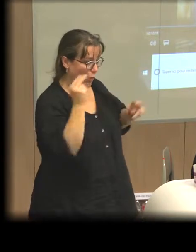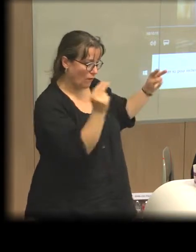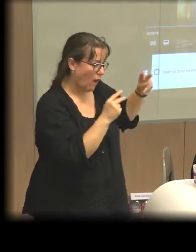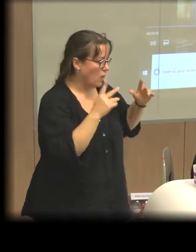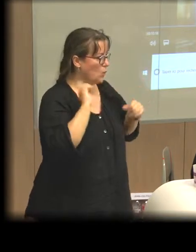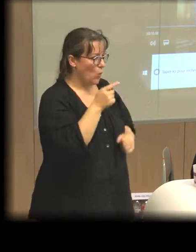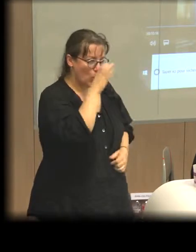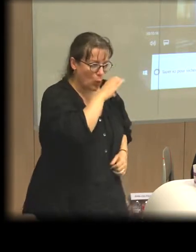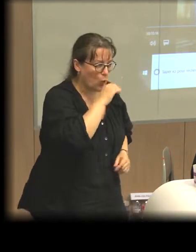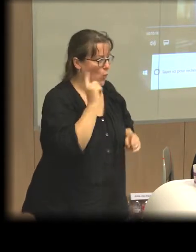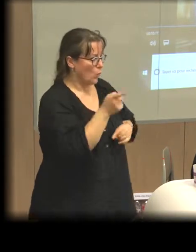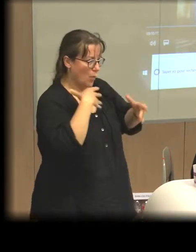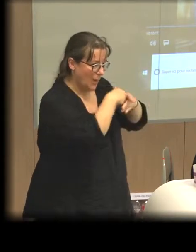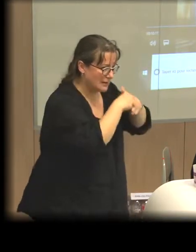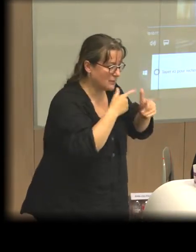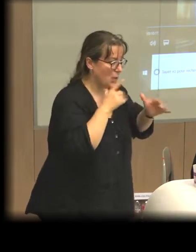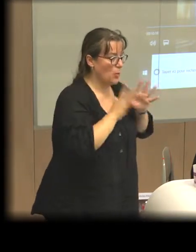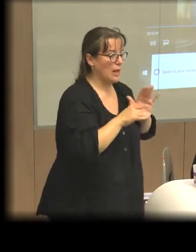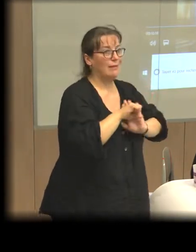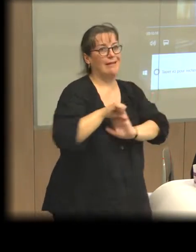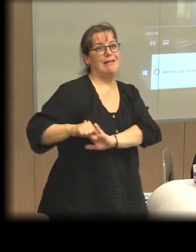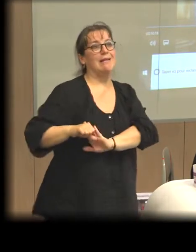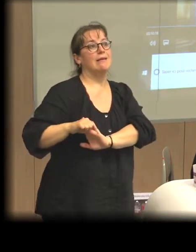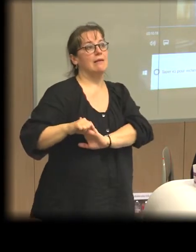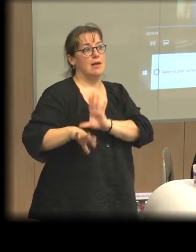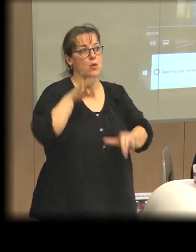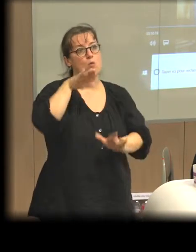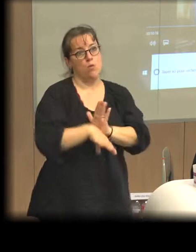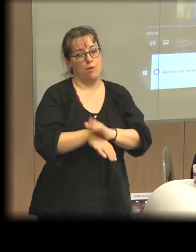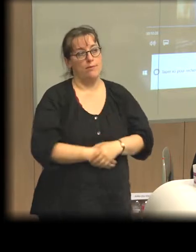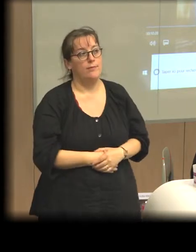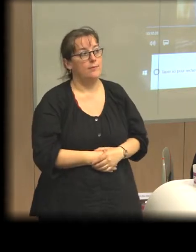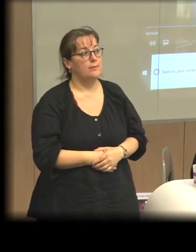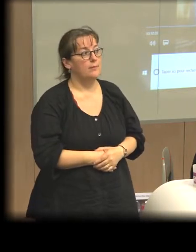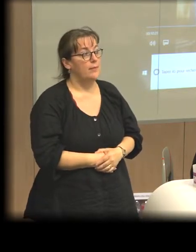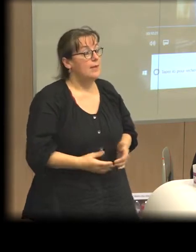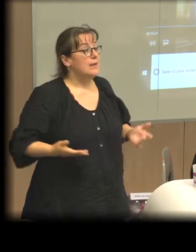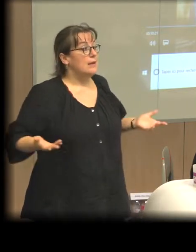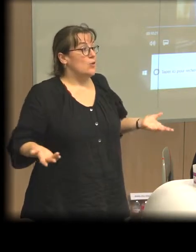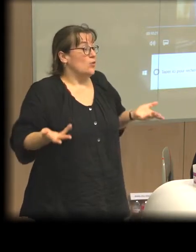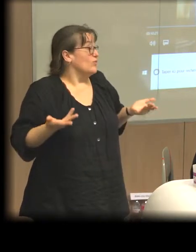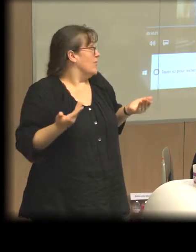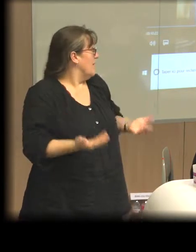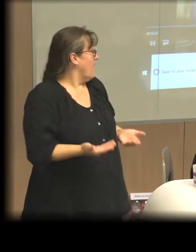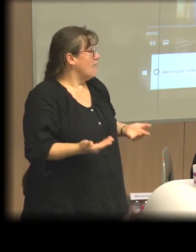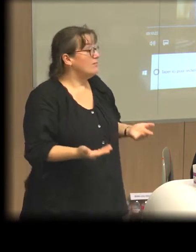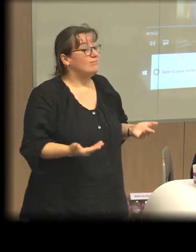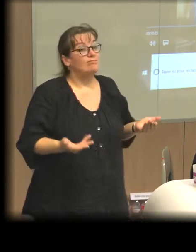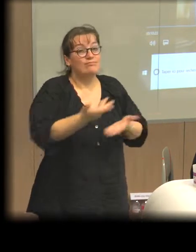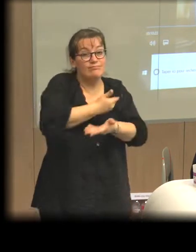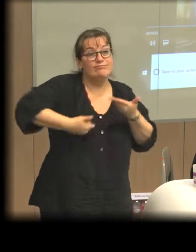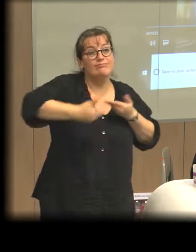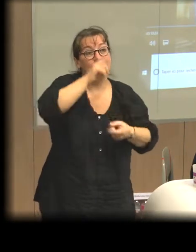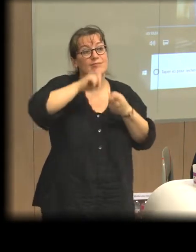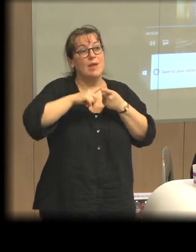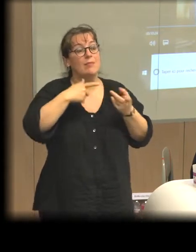Donc ça, c'est pour des expériences sud-américaines dont on voit qu'elles peuvent être très différentes. On parle d'économie sociale et solidaire, mais à travers l'économie